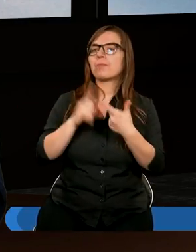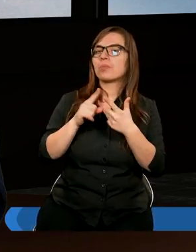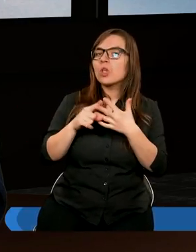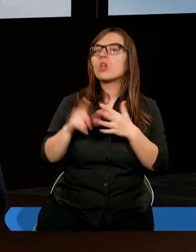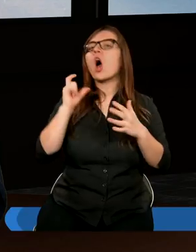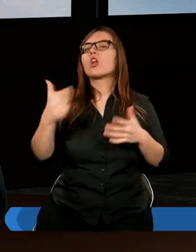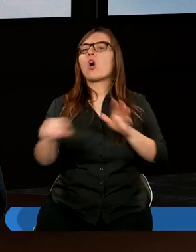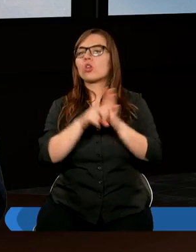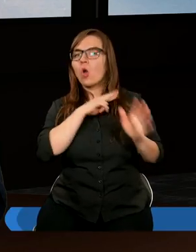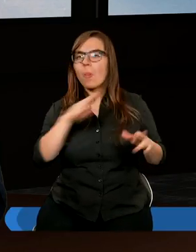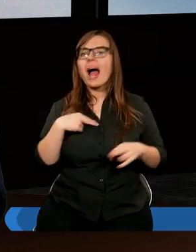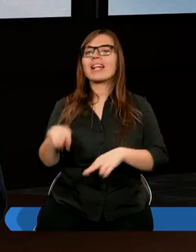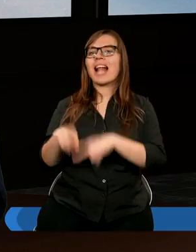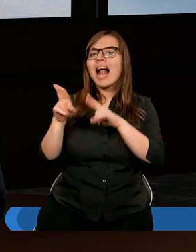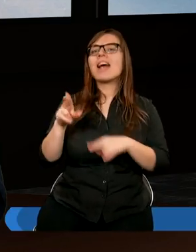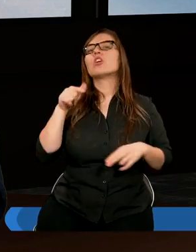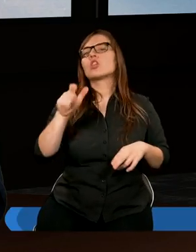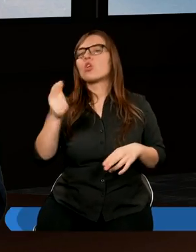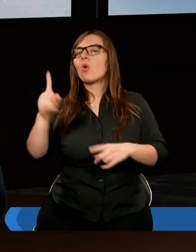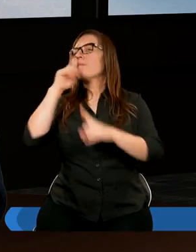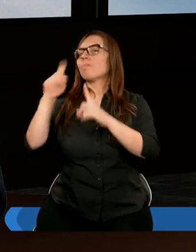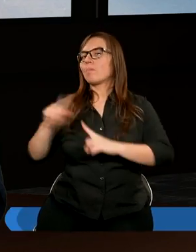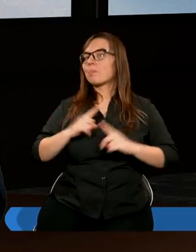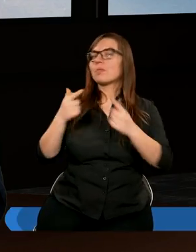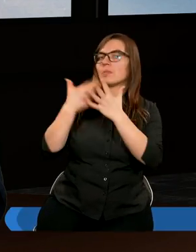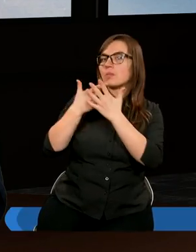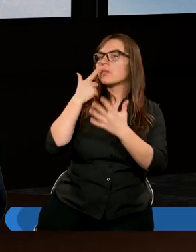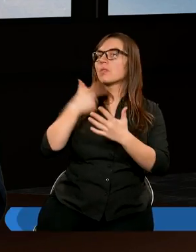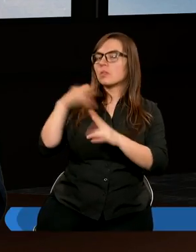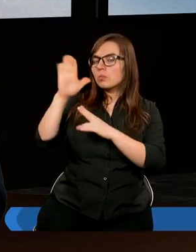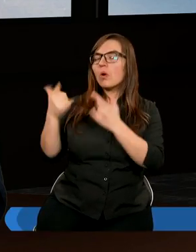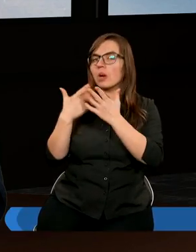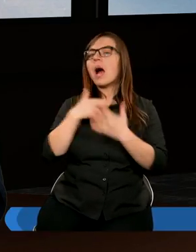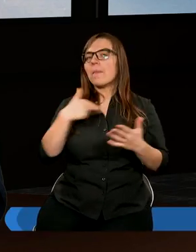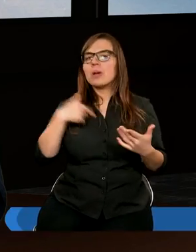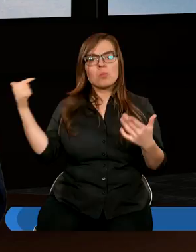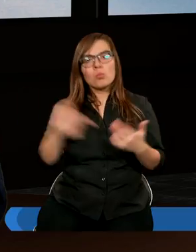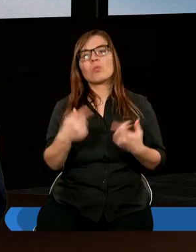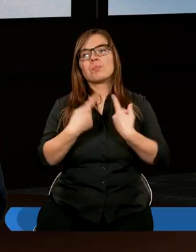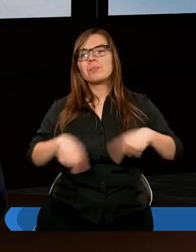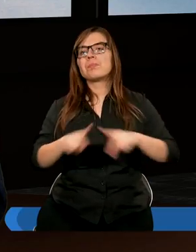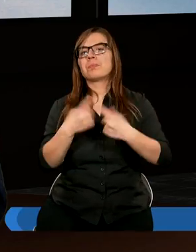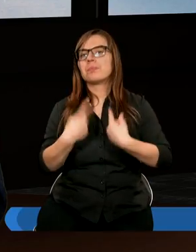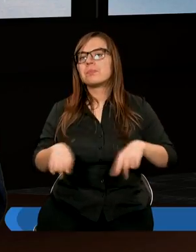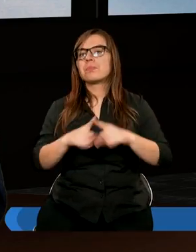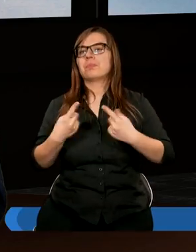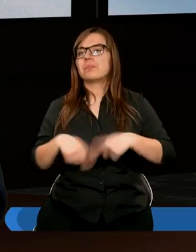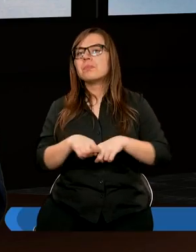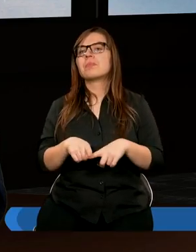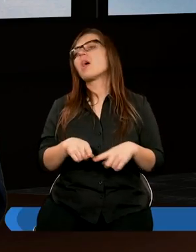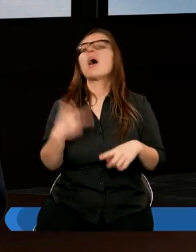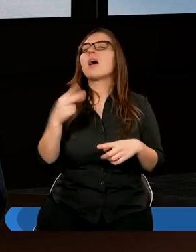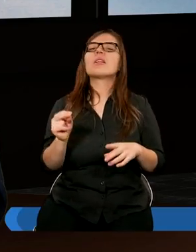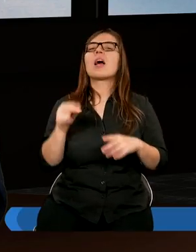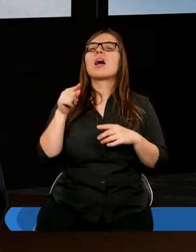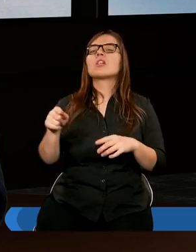co do nas należy, co nam powierzono do wykonania. Nie możemy, że tak powiem,